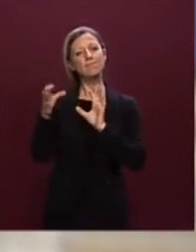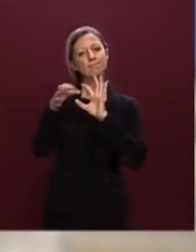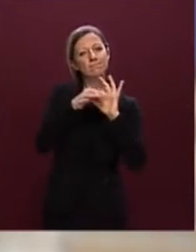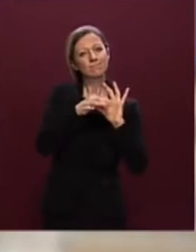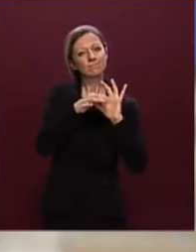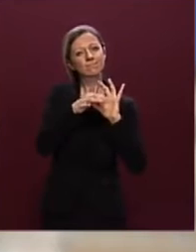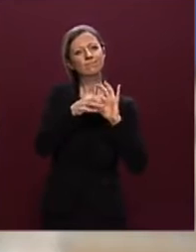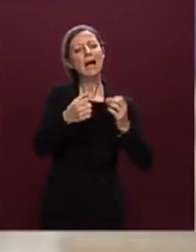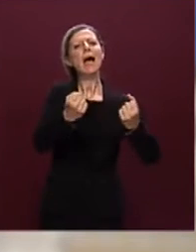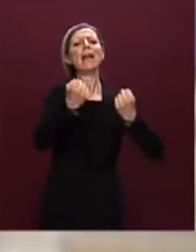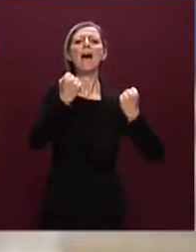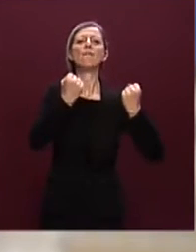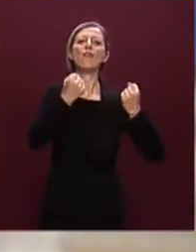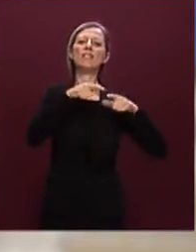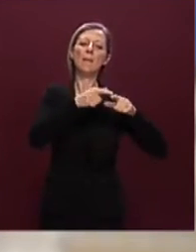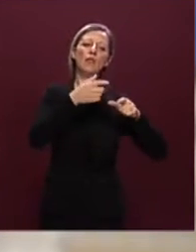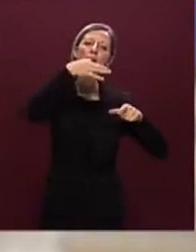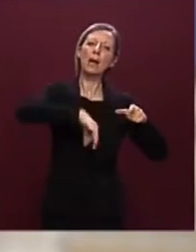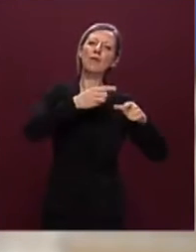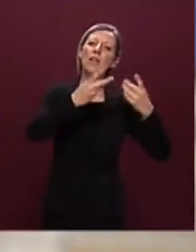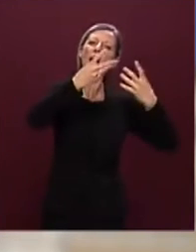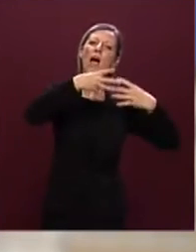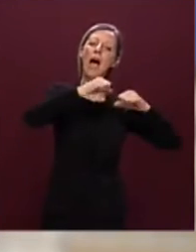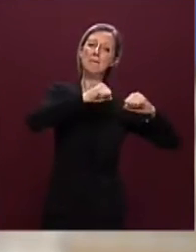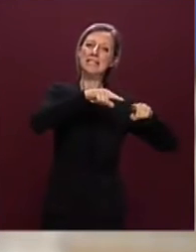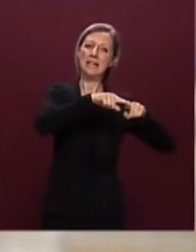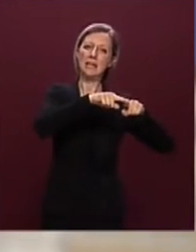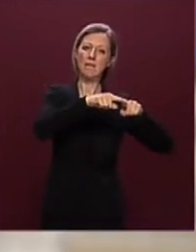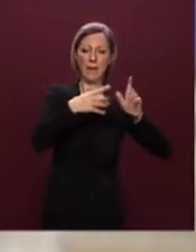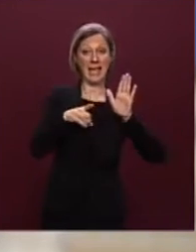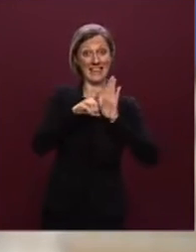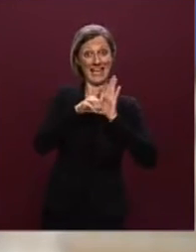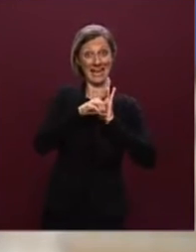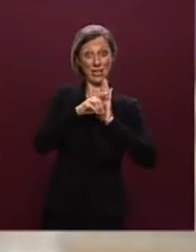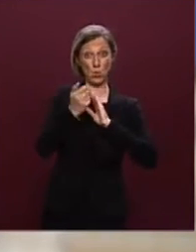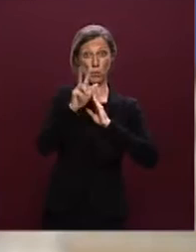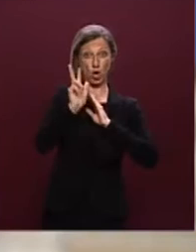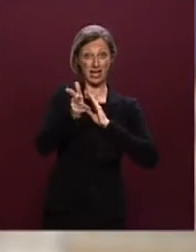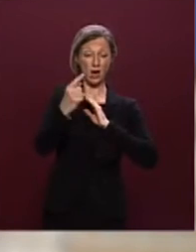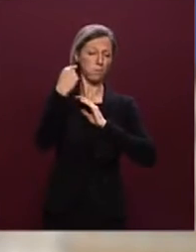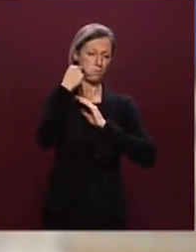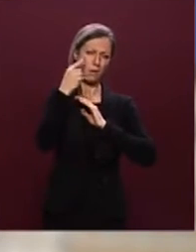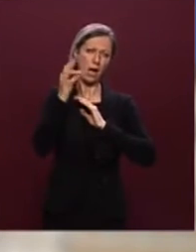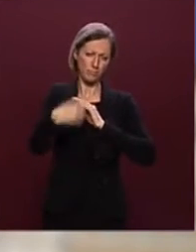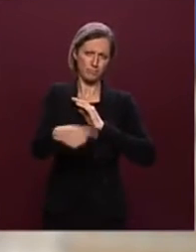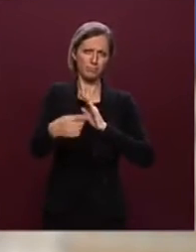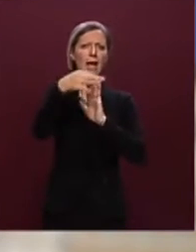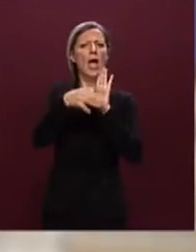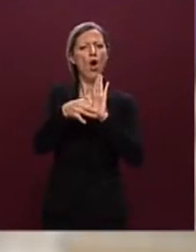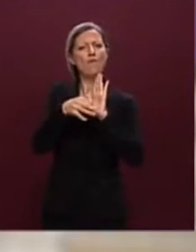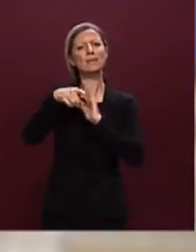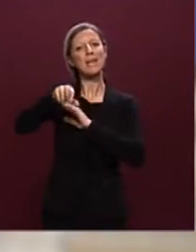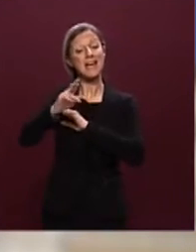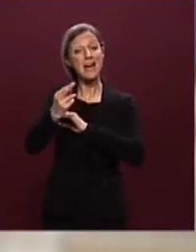capacità amministrativa che trova una prima risposta nel decreto legge numero 13 appunto della Governance del PNRR ed una